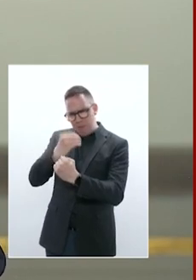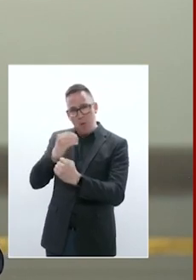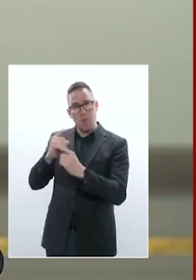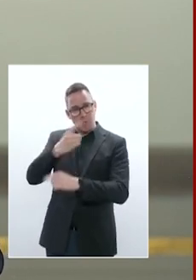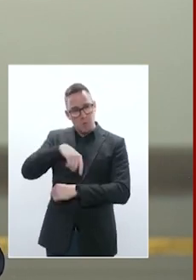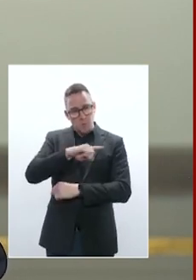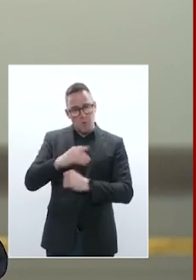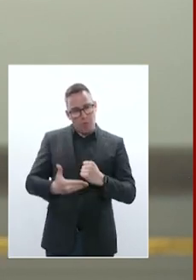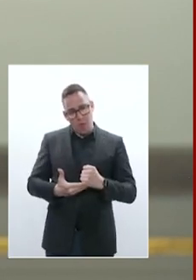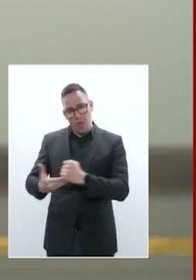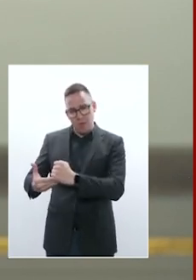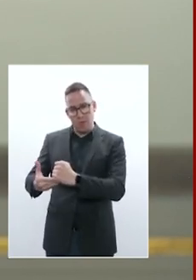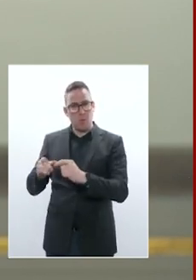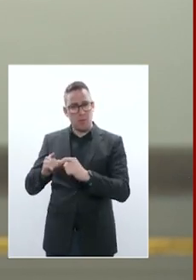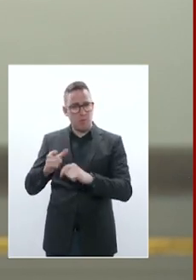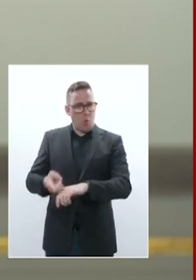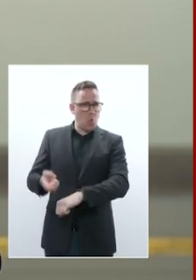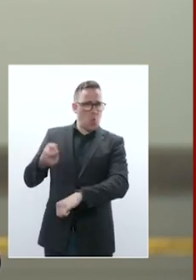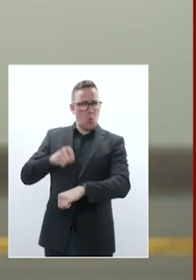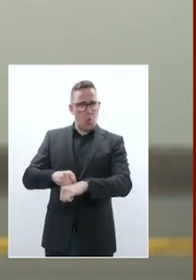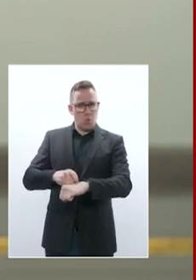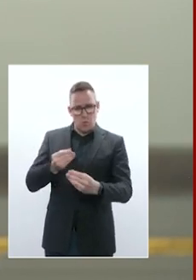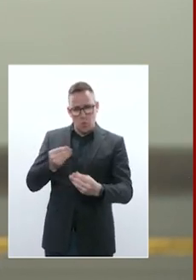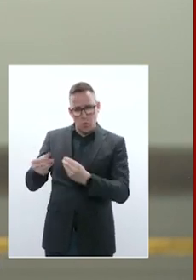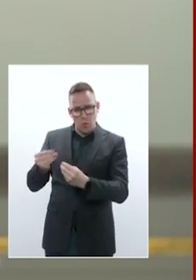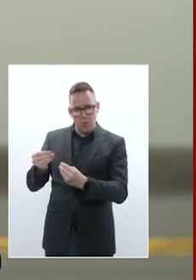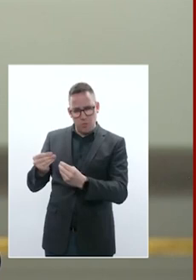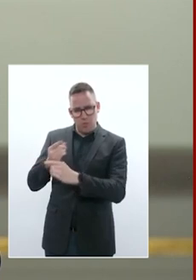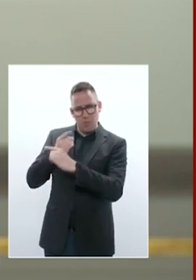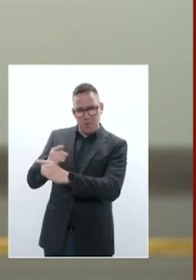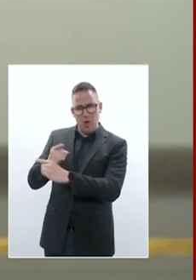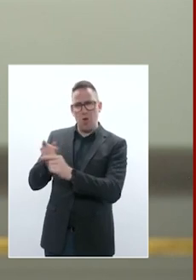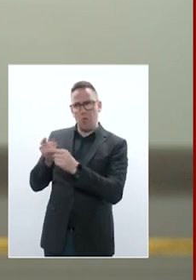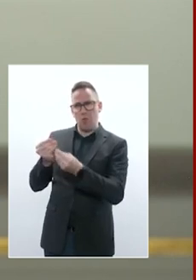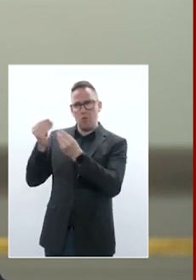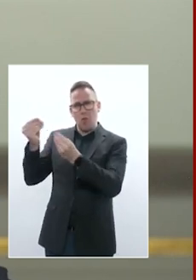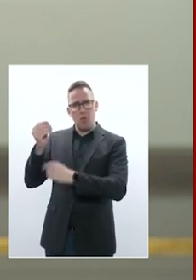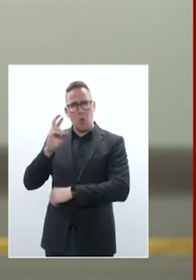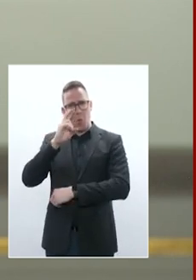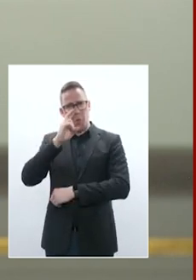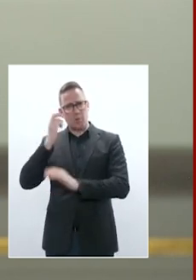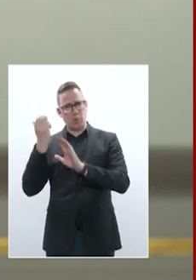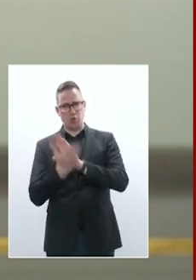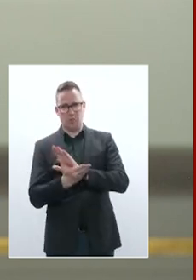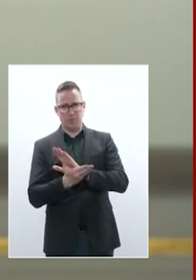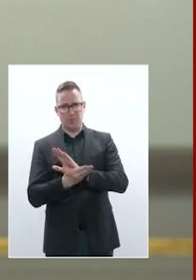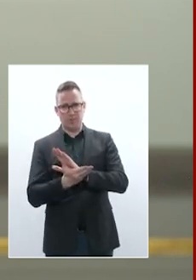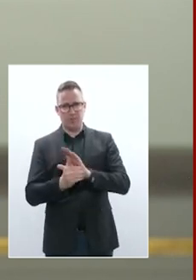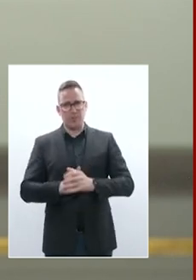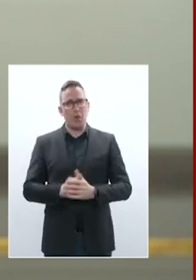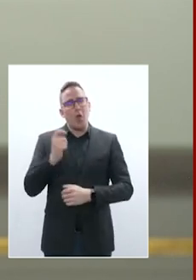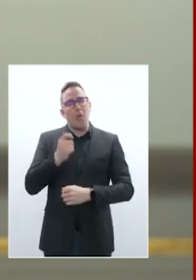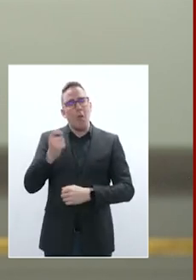premiers jours à mettre en échec les desseins de la Russie. L'opération spéciale qui, il y a deux ans, devait durer trois semaines est encore en cours